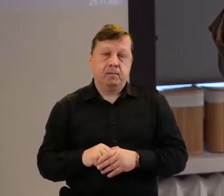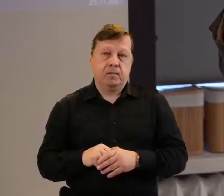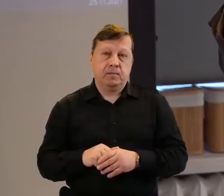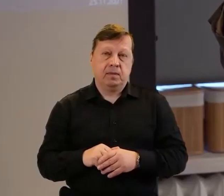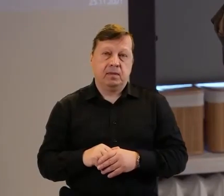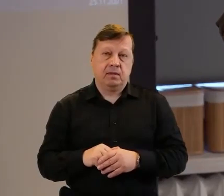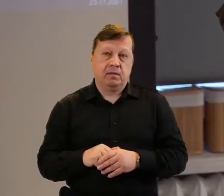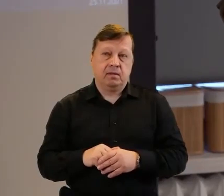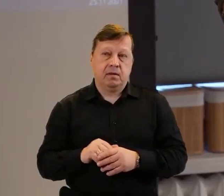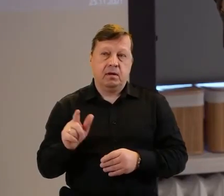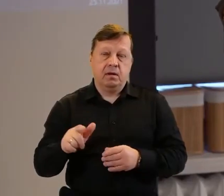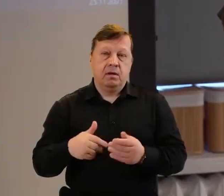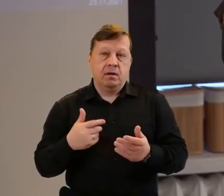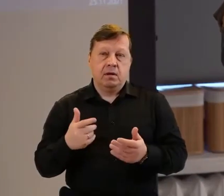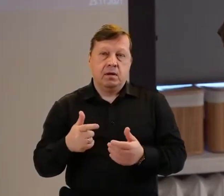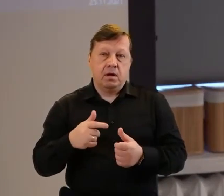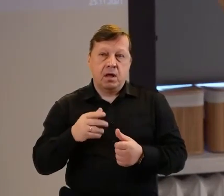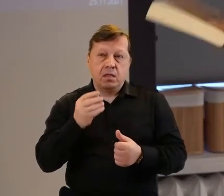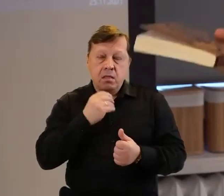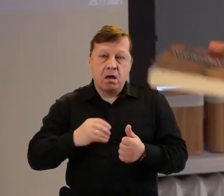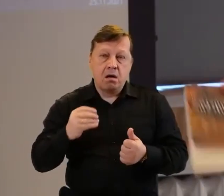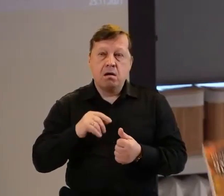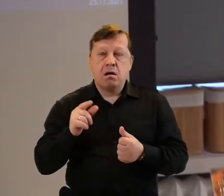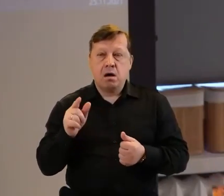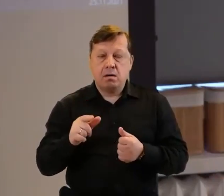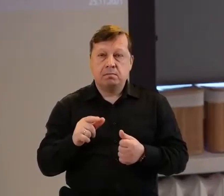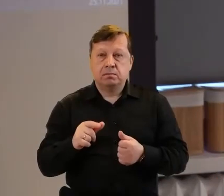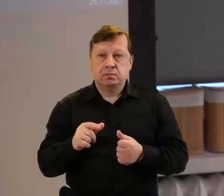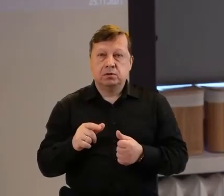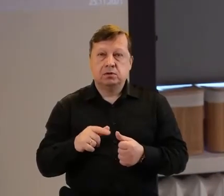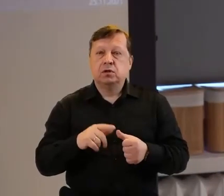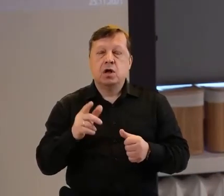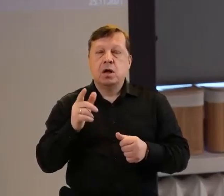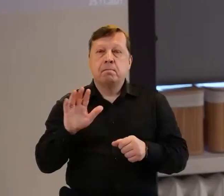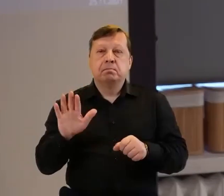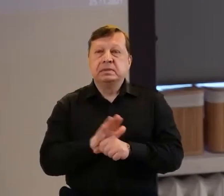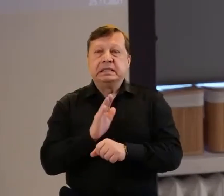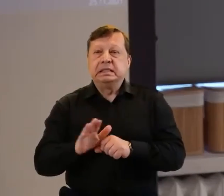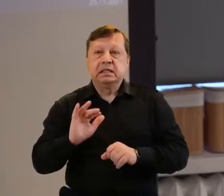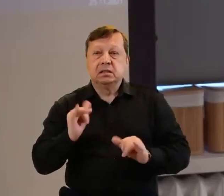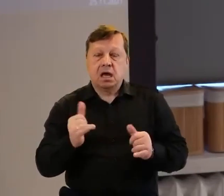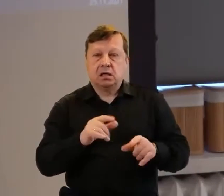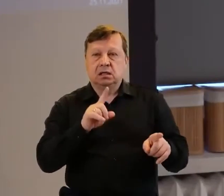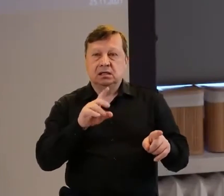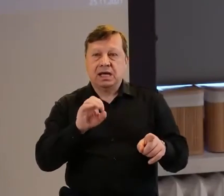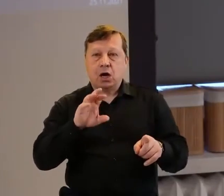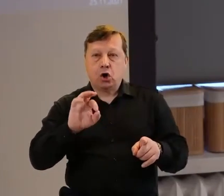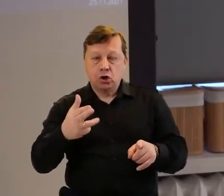proponuje się biznesowi jako najlepsze przedsiębiorstwo zakon jezuitów, albo że